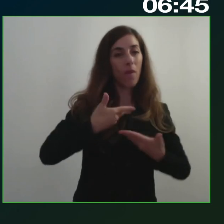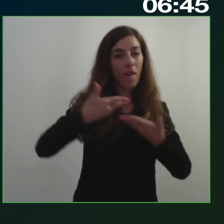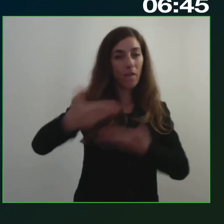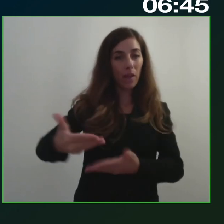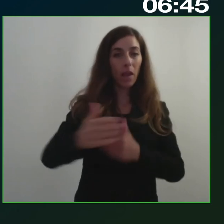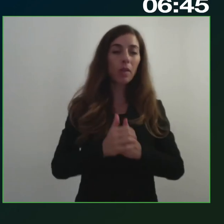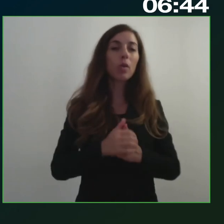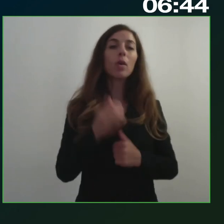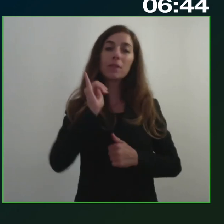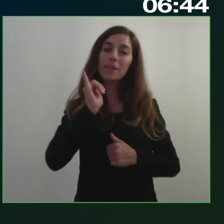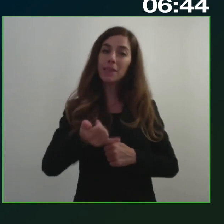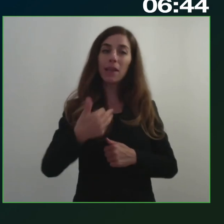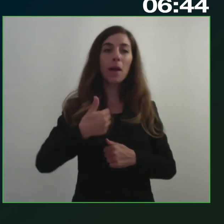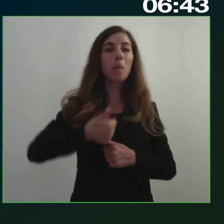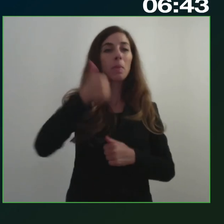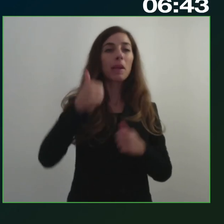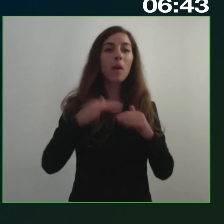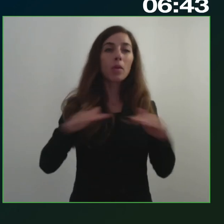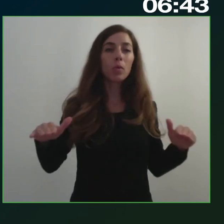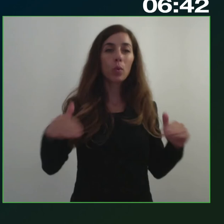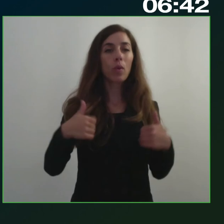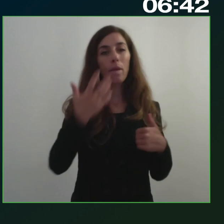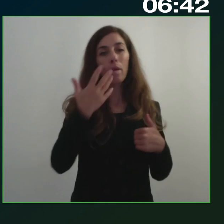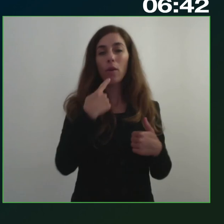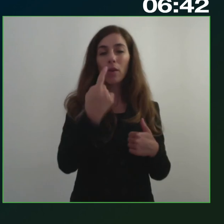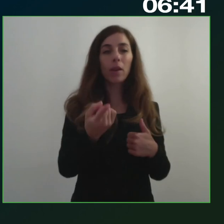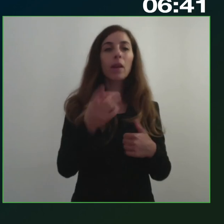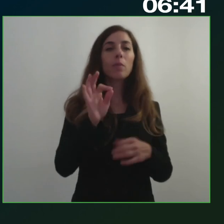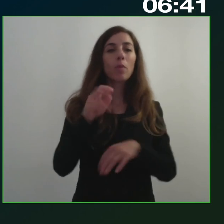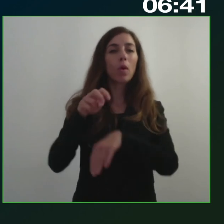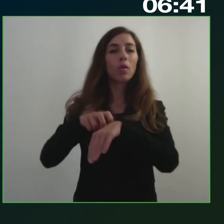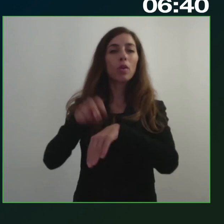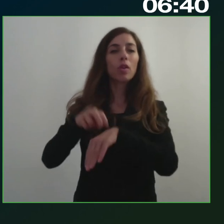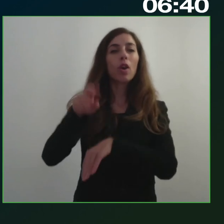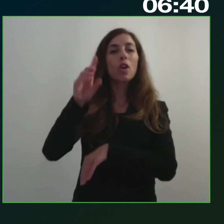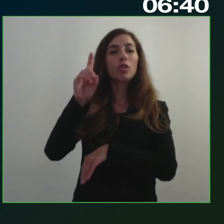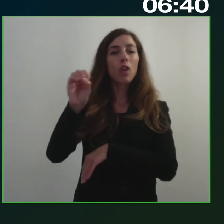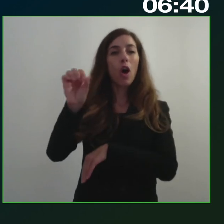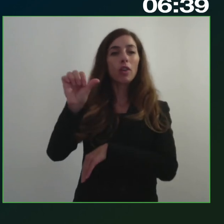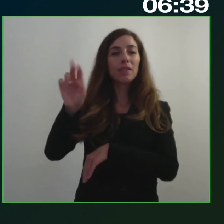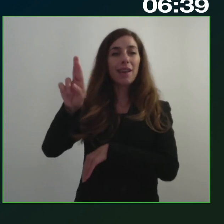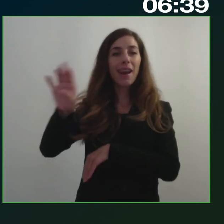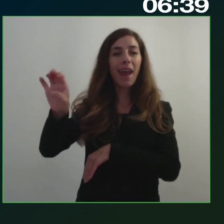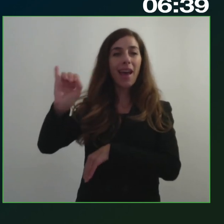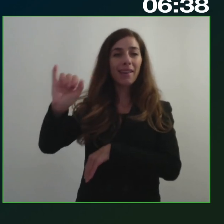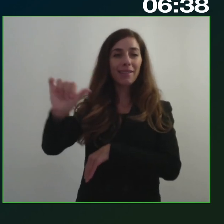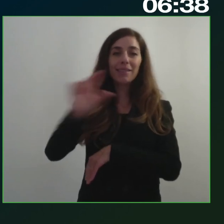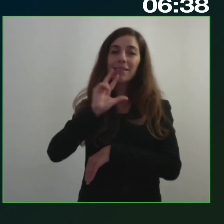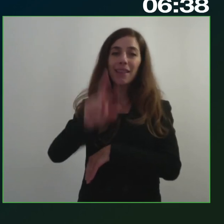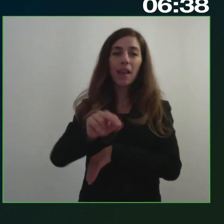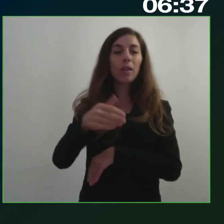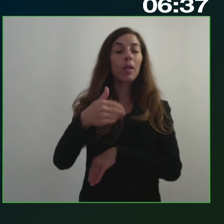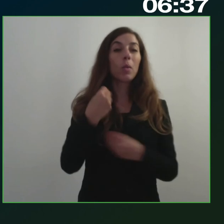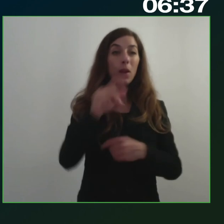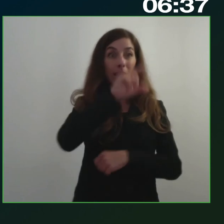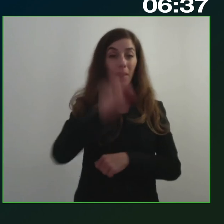innanzitutto volevo dire la stessa cosa che la dottoressa Dosreis che quando parliamo in Italia di